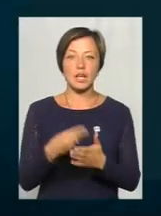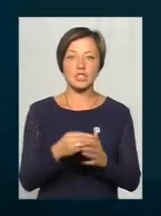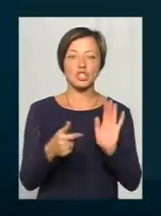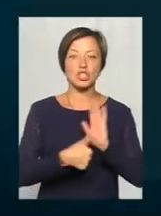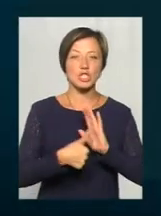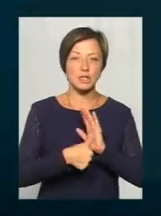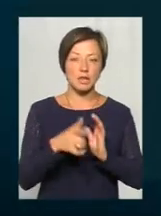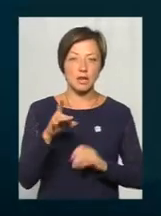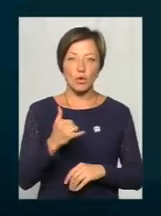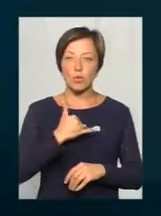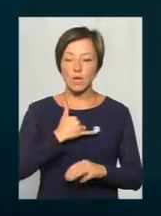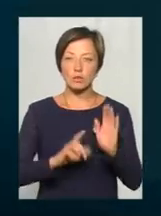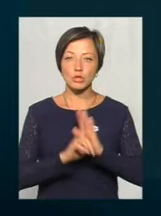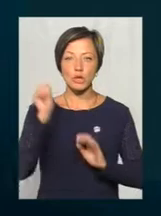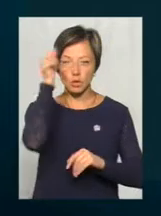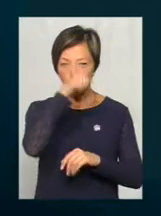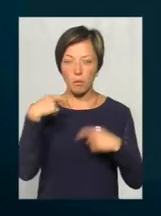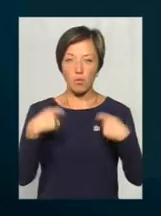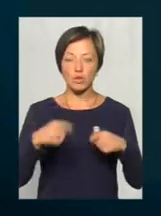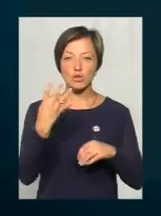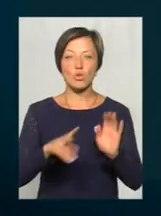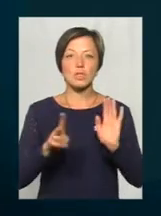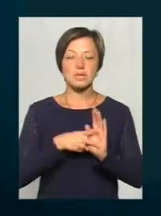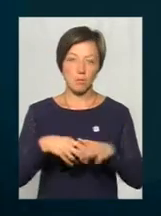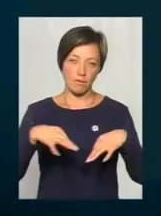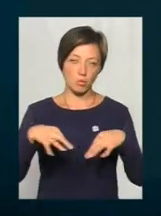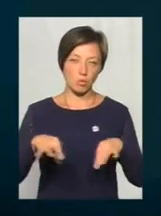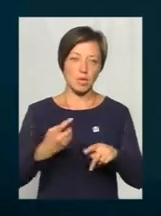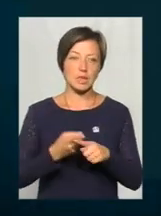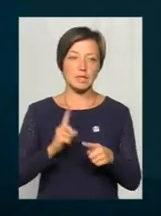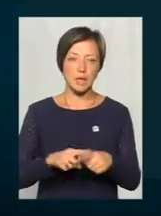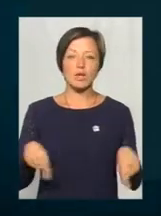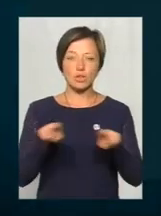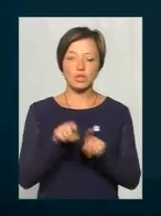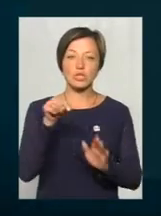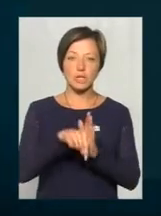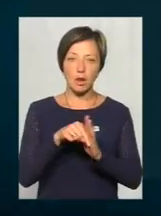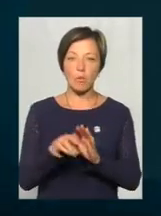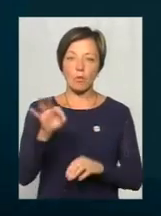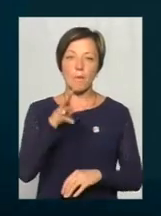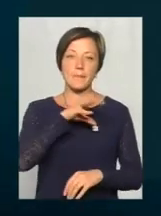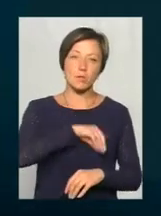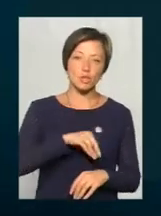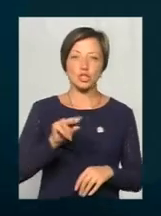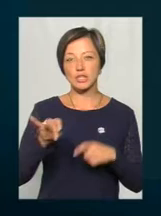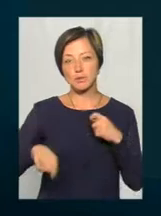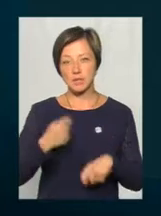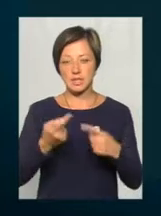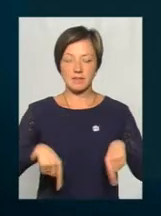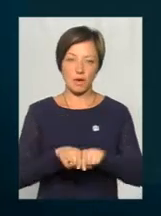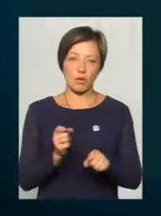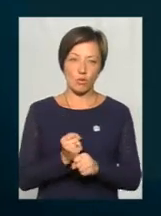6 гривень. У нас з початку року продано 47 об'єднів. Це теж говорить про рентабельність даної шери